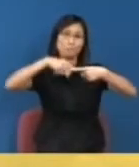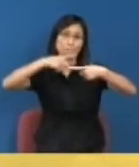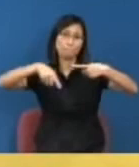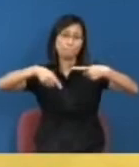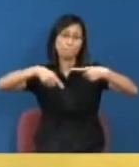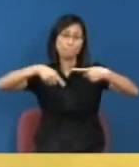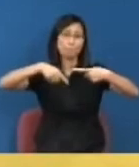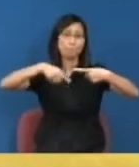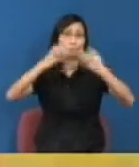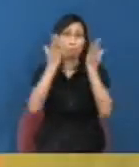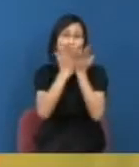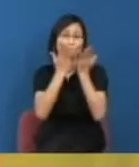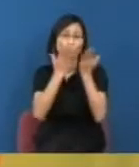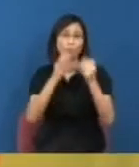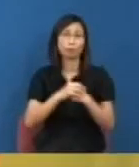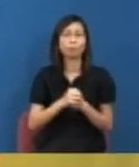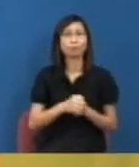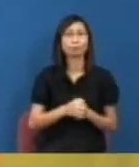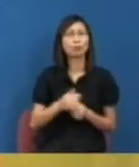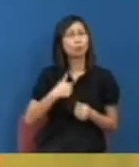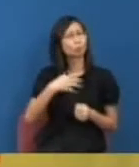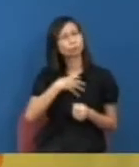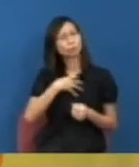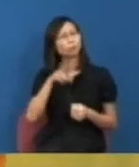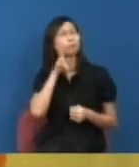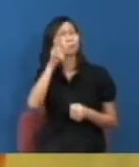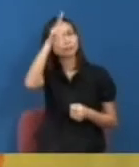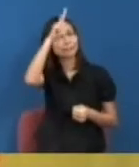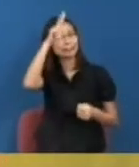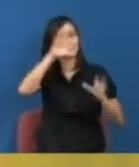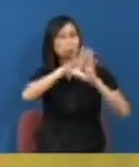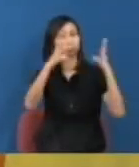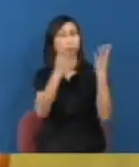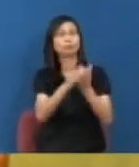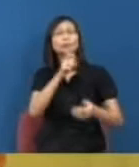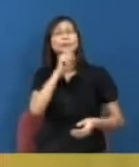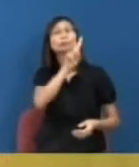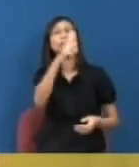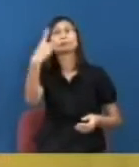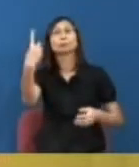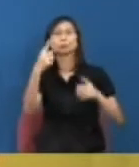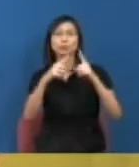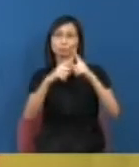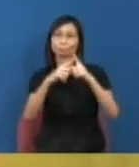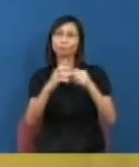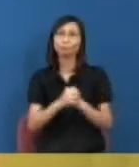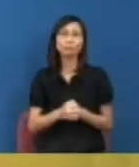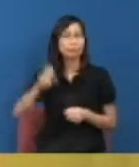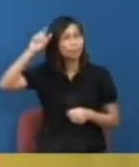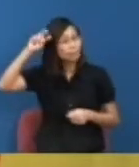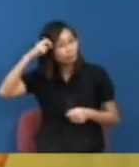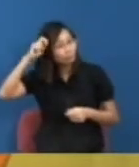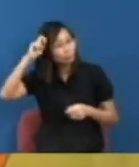我覺得就來做了這個政治局有11個是你這樣分工法行政、資源分配、研究、